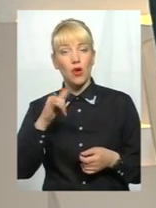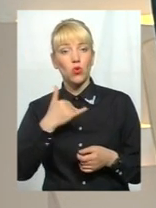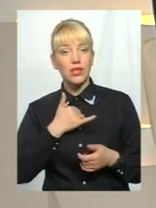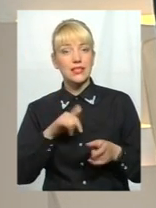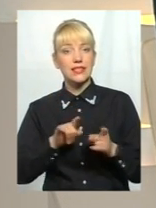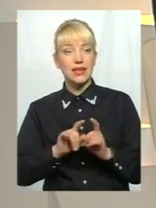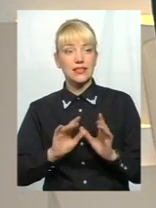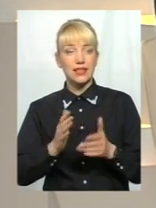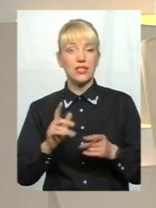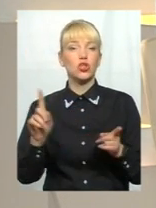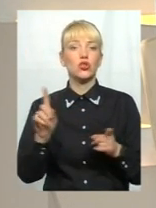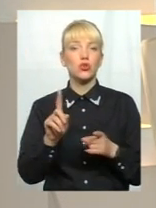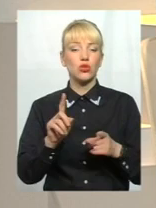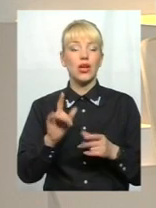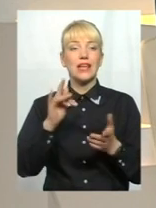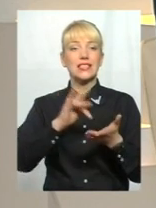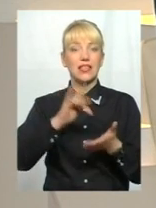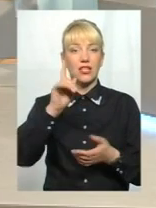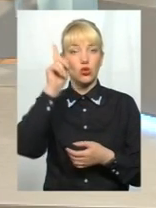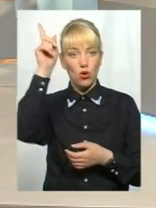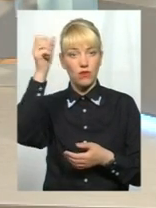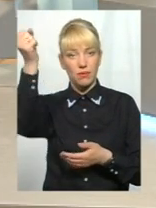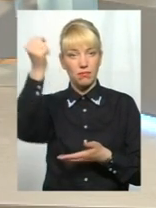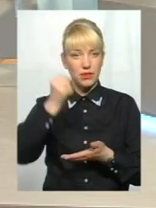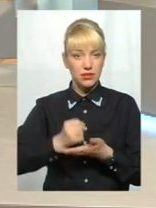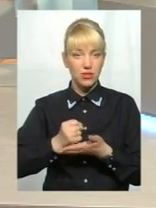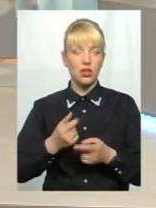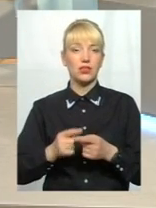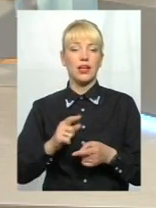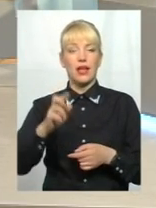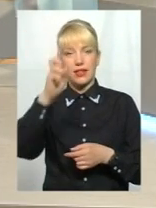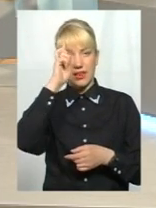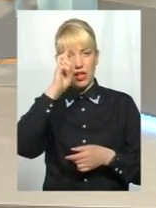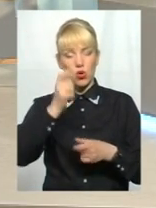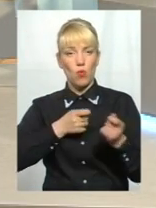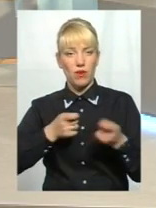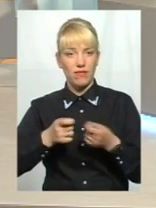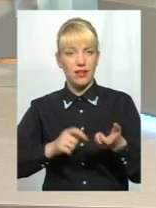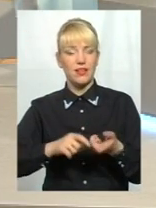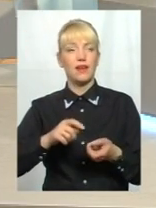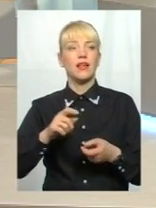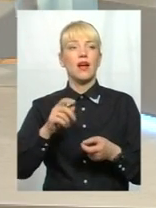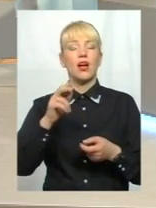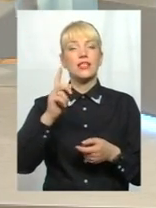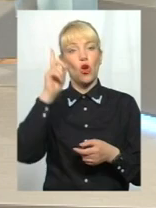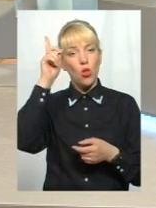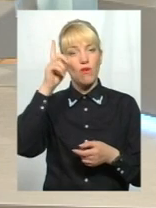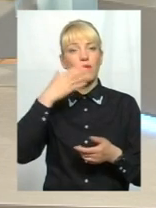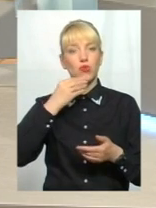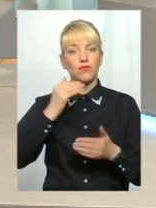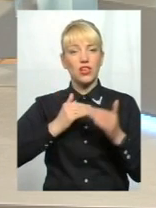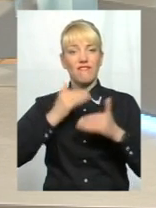згори призначається. Держуправління, держпраці, керівник призначається згори по своїй вертикалі.